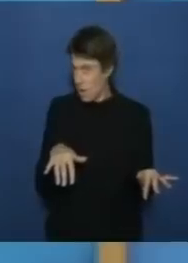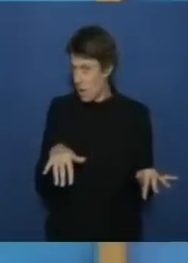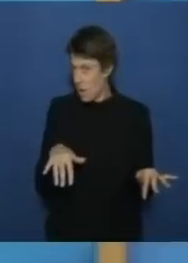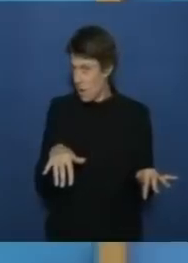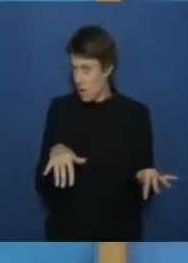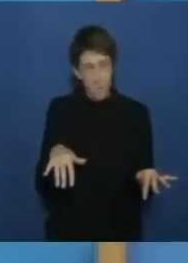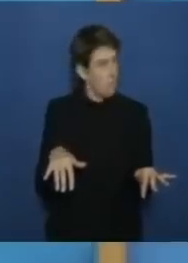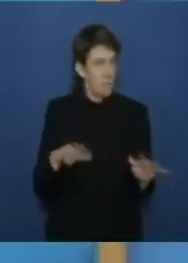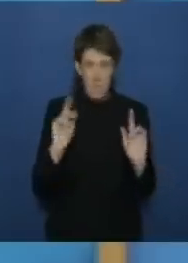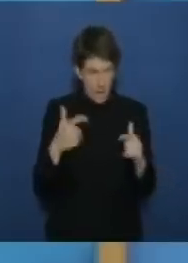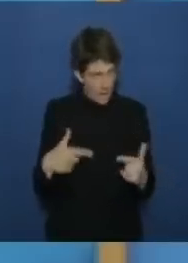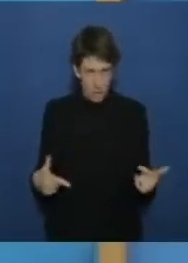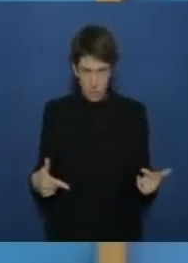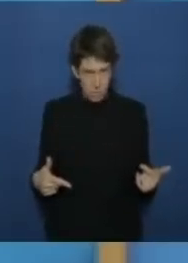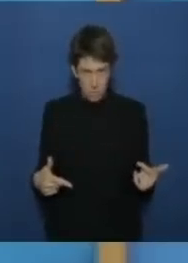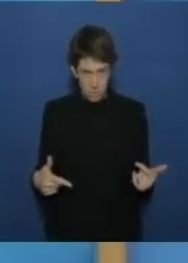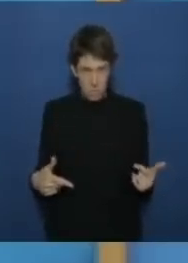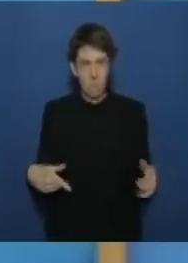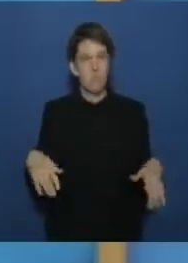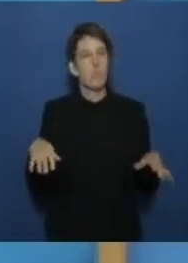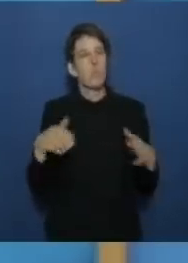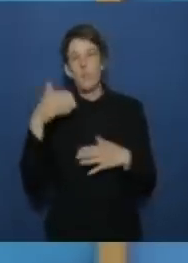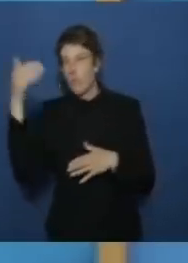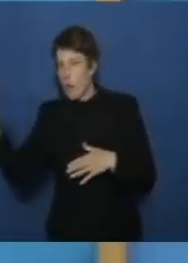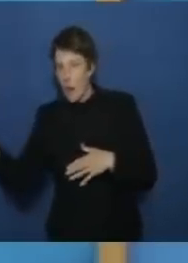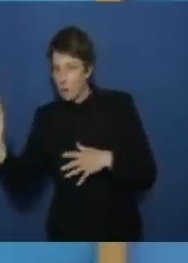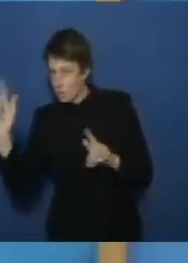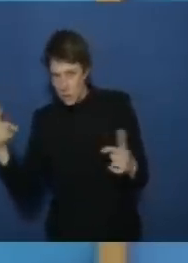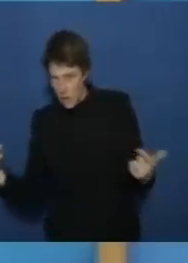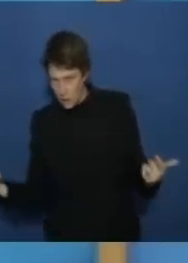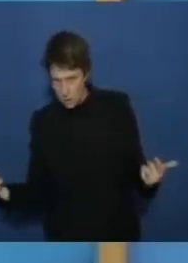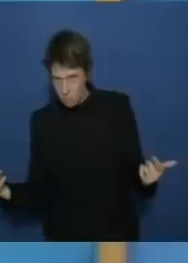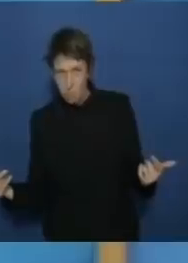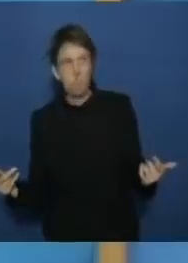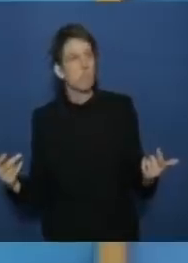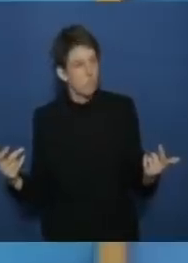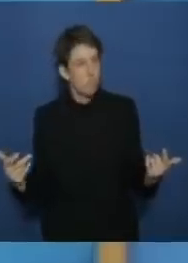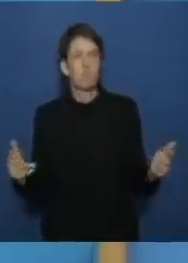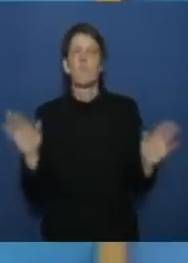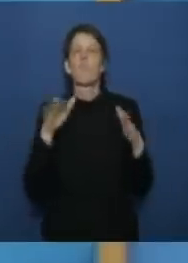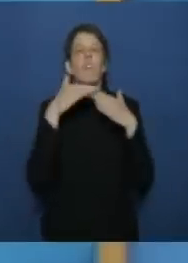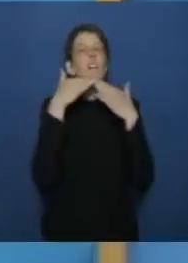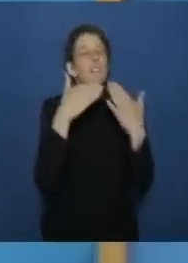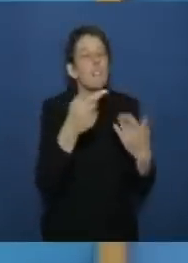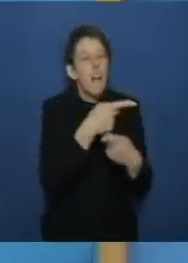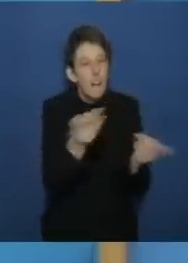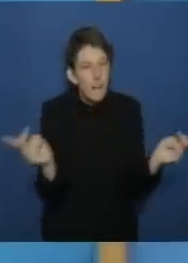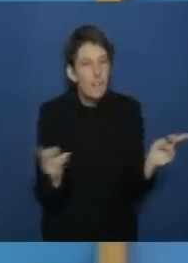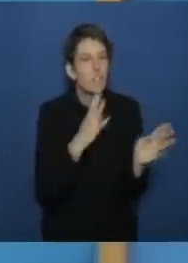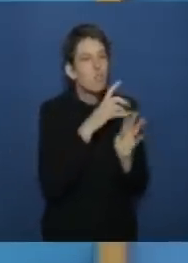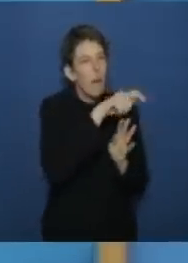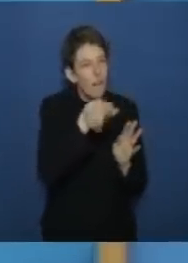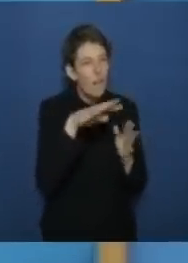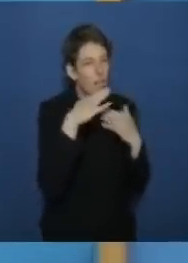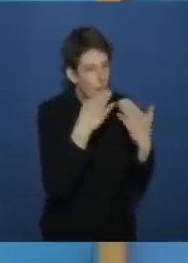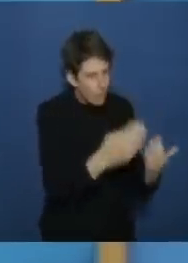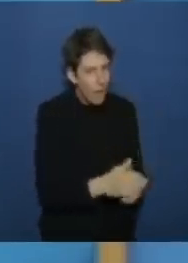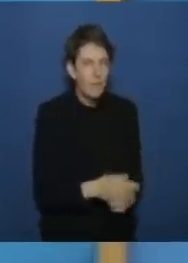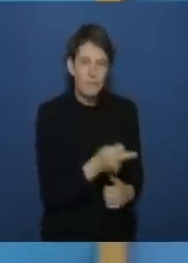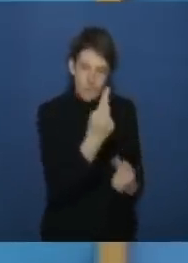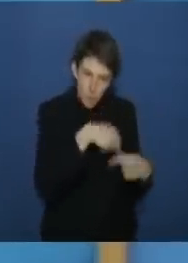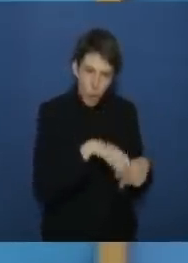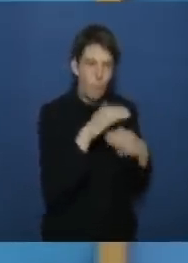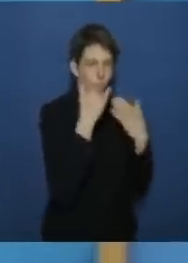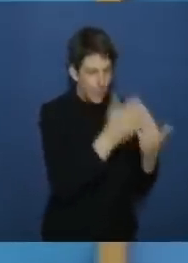das sieht mir auch nicht so aus und von außen habe ich auch keine fragen mehr dann danke ich allen sprecherinnen und sprechern herzlich für ihr